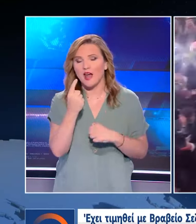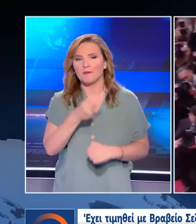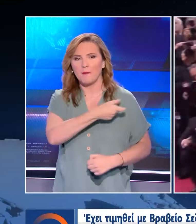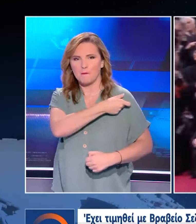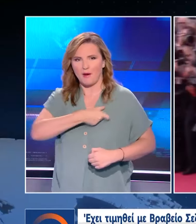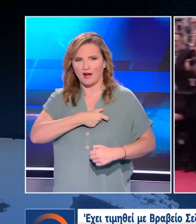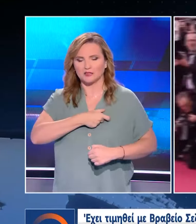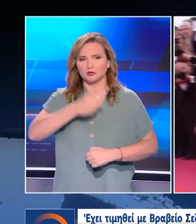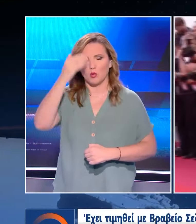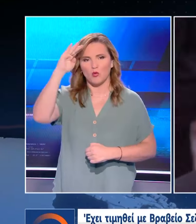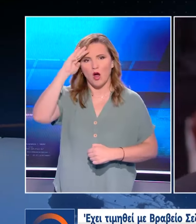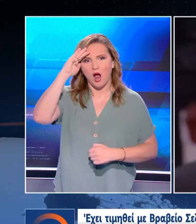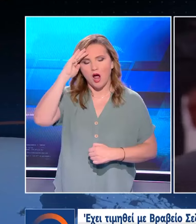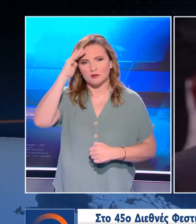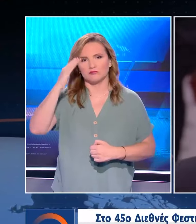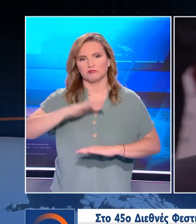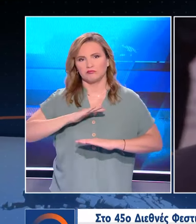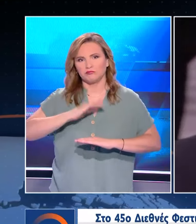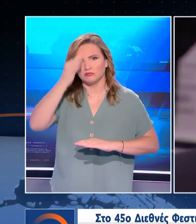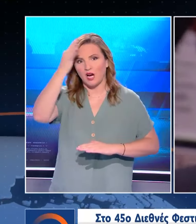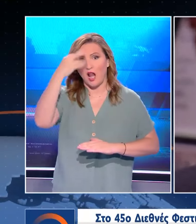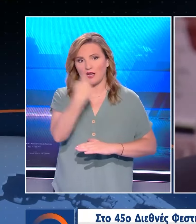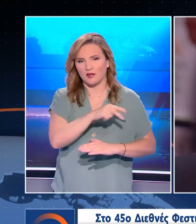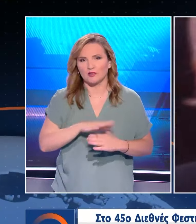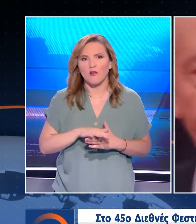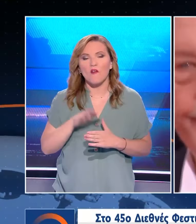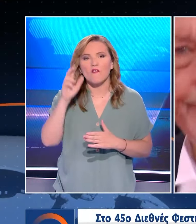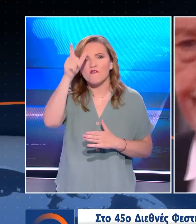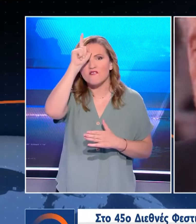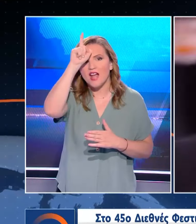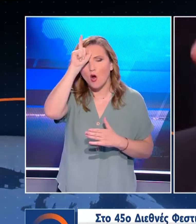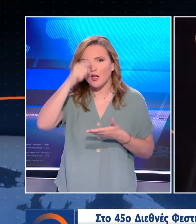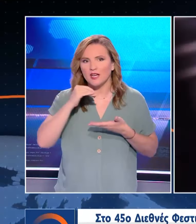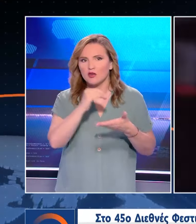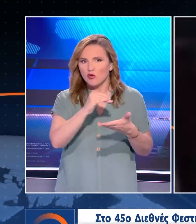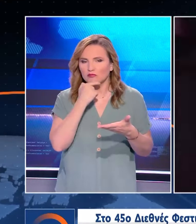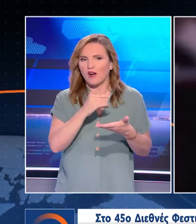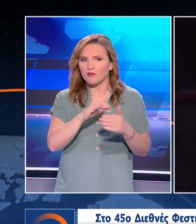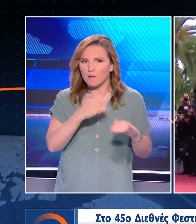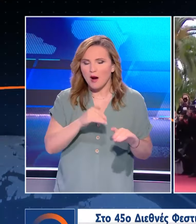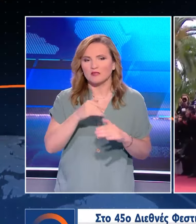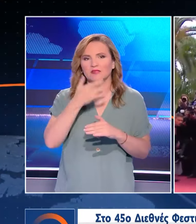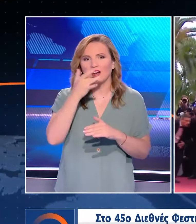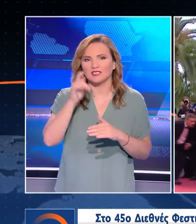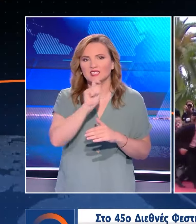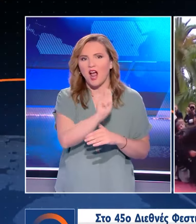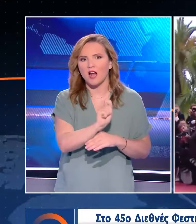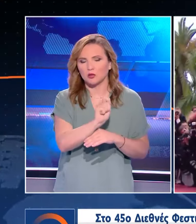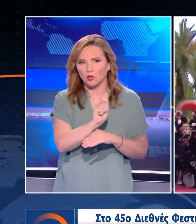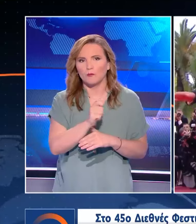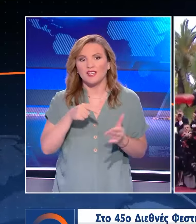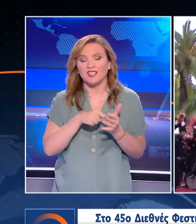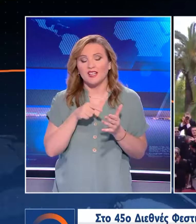Λεγιώνας της τιμής της Γαλλίας. Στο 45ο Διεθνές Φεστιβάλ Κινηματογράφου του Βερολίνου το απονεμήθηκε η τιμητική «Χρυσή Άρκτο». Επίσης, το